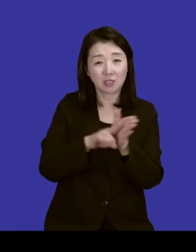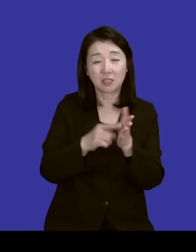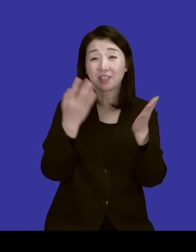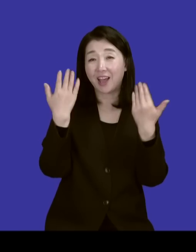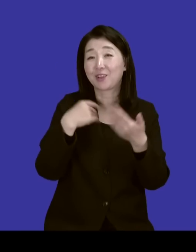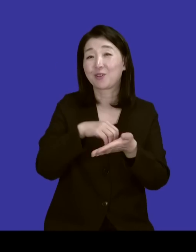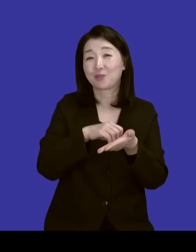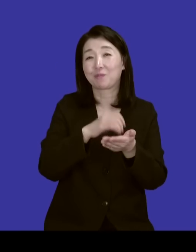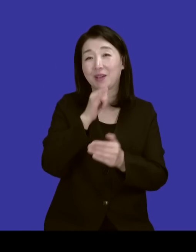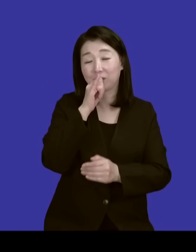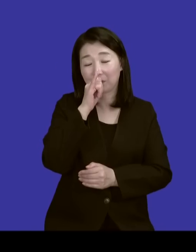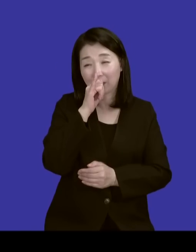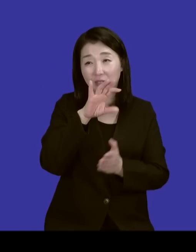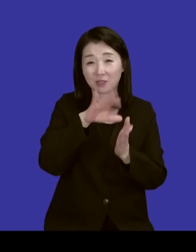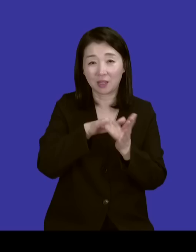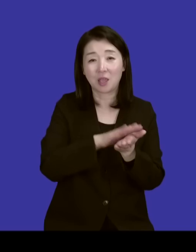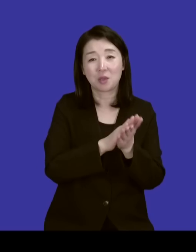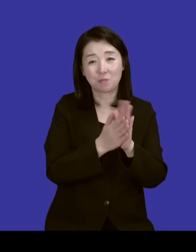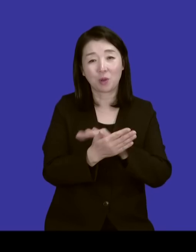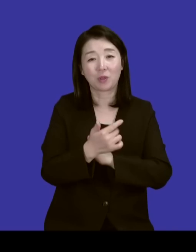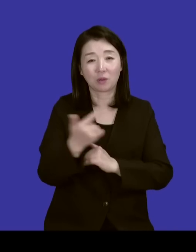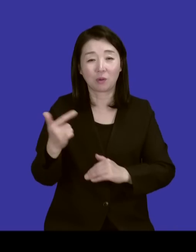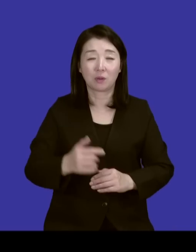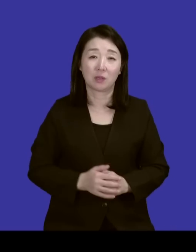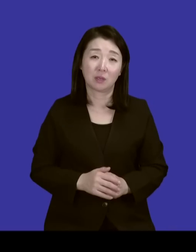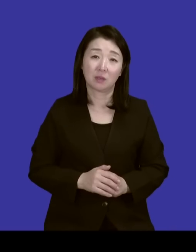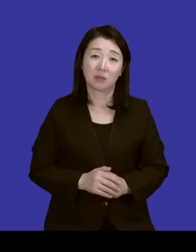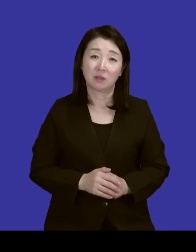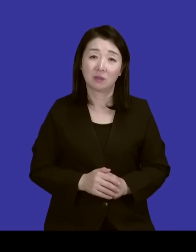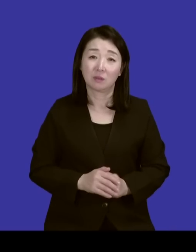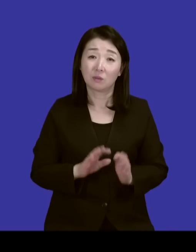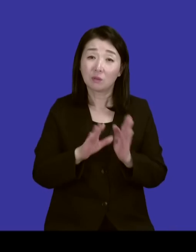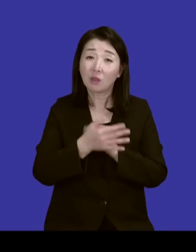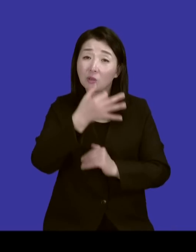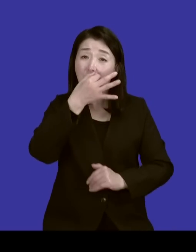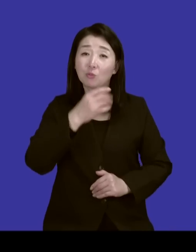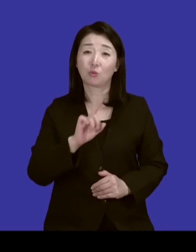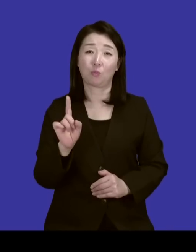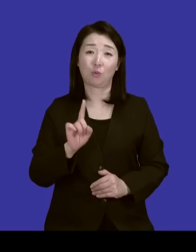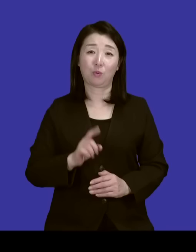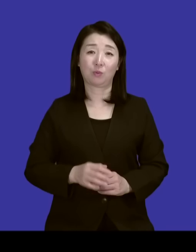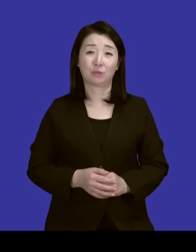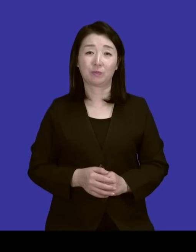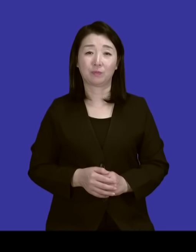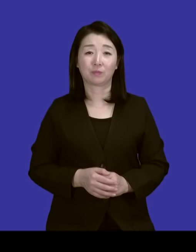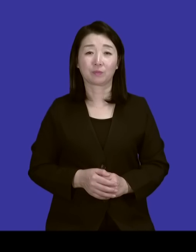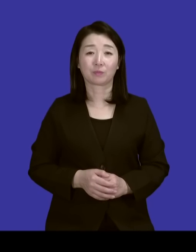뭐 이렇게 거기서 큰 변화가 있었던 거예요. 당시에 뭐가 그렇게 힘든 일이 있었을까요? 뭐가 힘드셨어요?